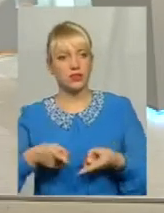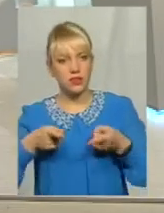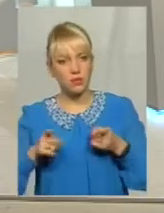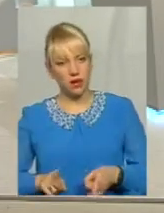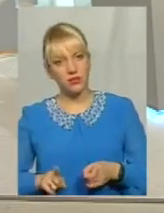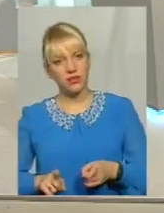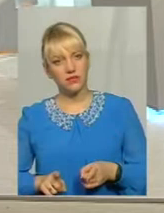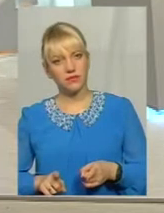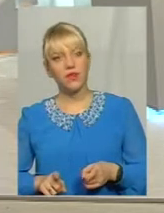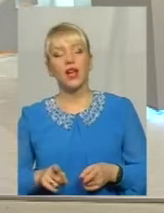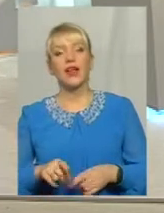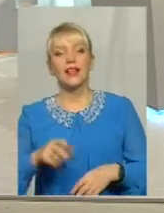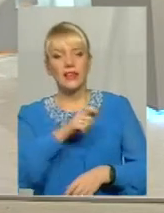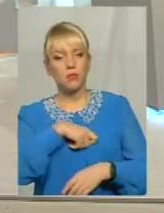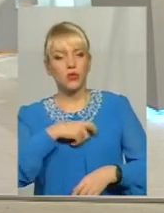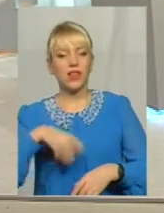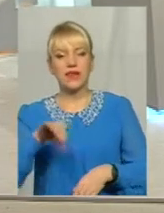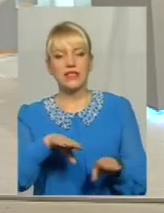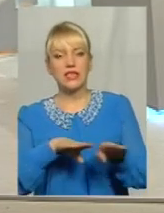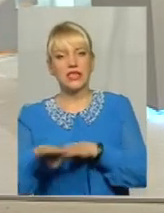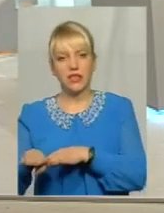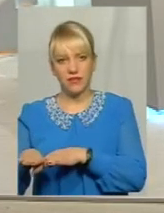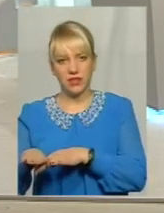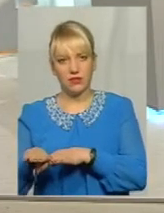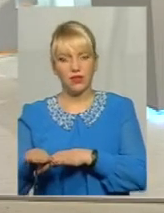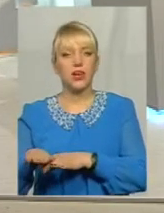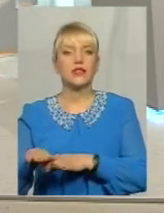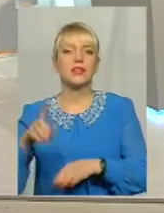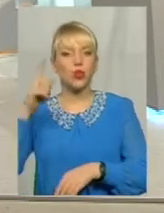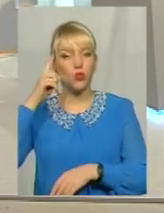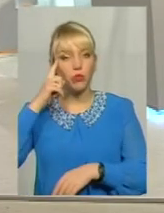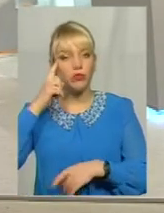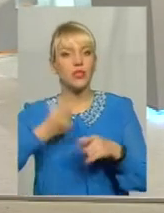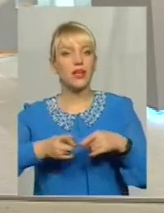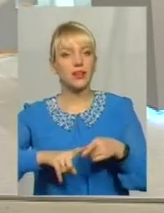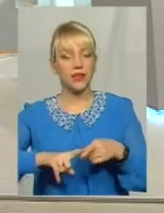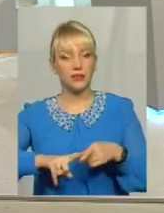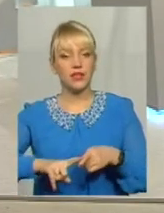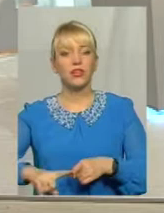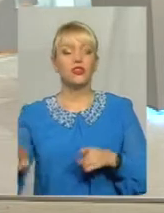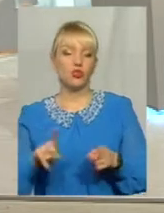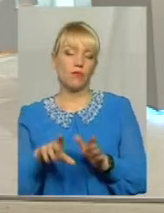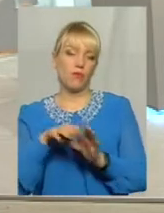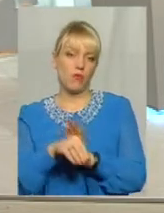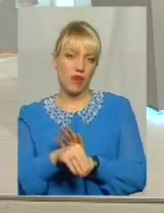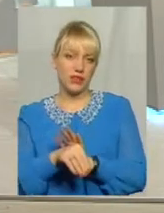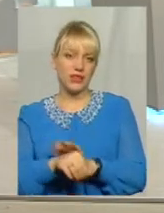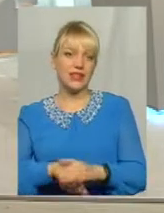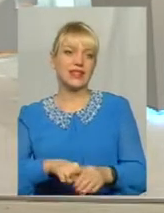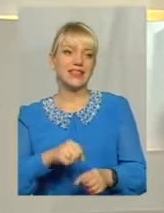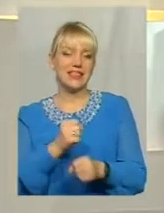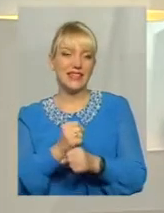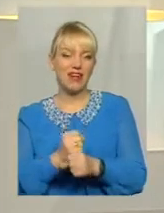депутати всіх рівнів задумаються над тим, щоб запровадити дієвий